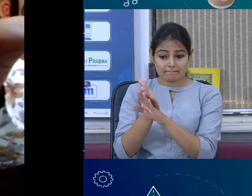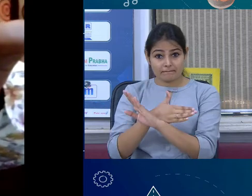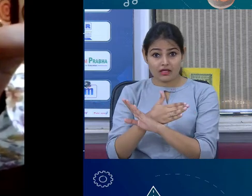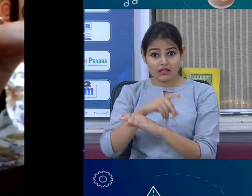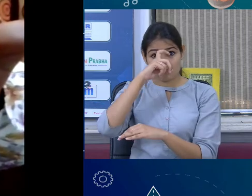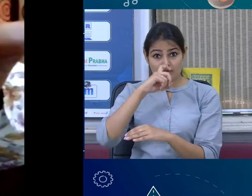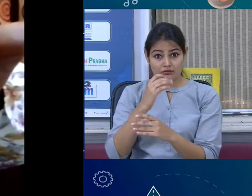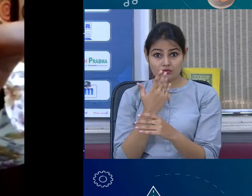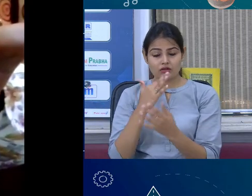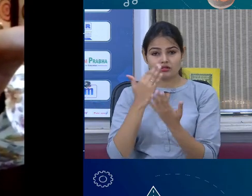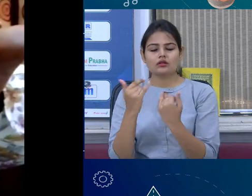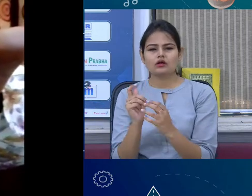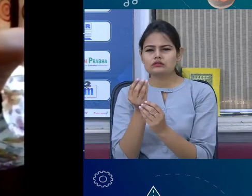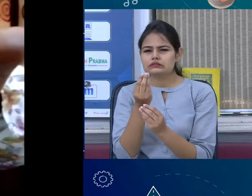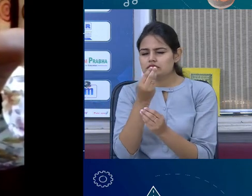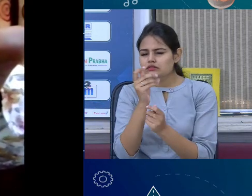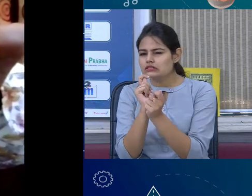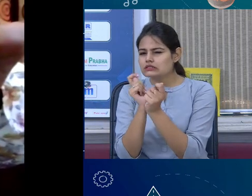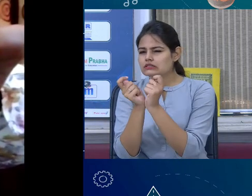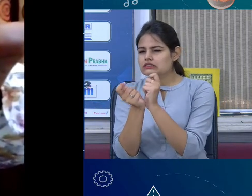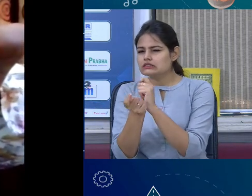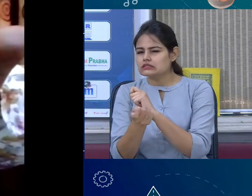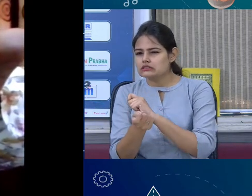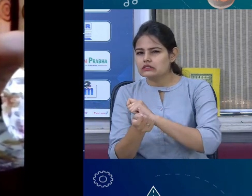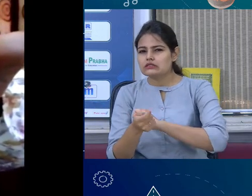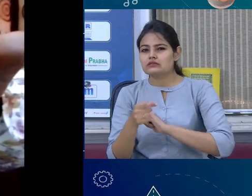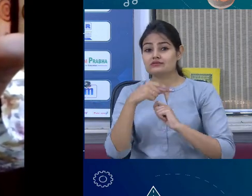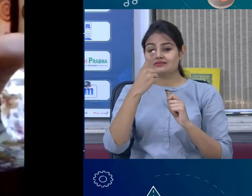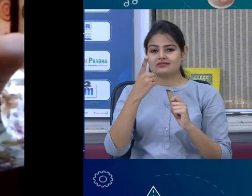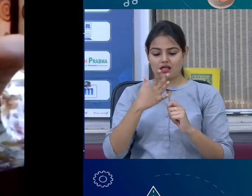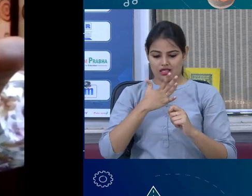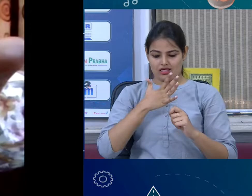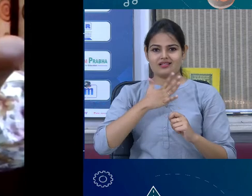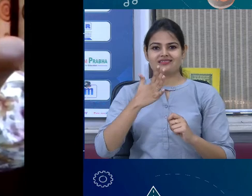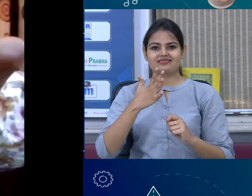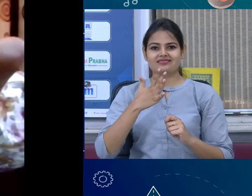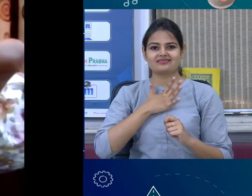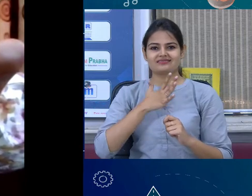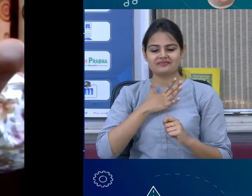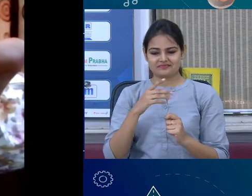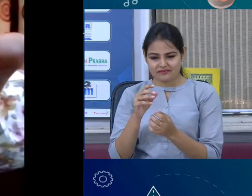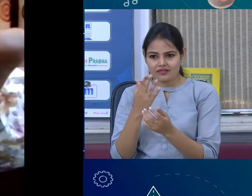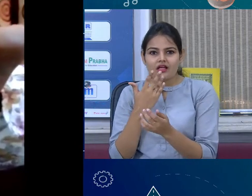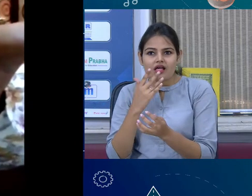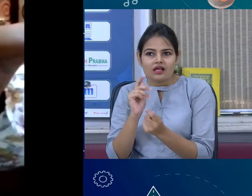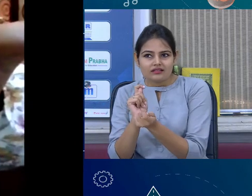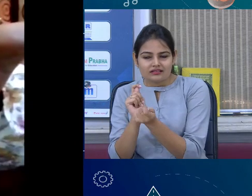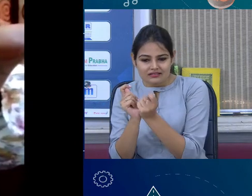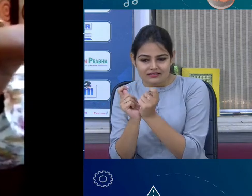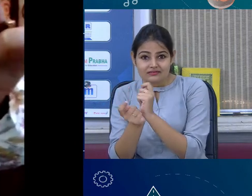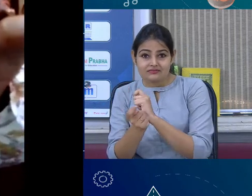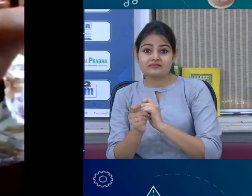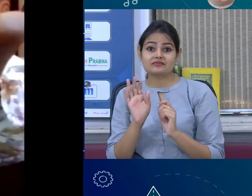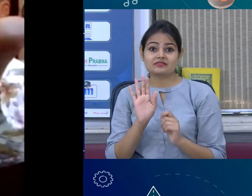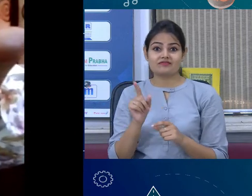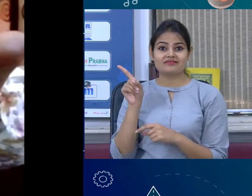आए है तो जो हमारे एक ब्रीक है उनको तो यह चेंज जिख रहे पर हमारे विज्टेए उड़ बच्छों को कैसे डिखेगा कि यह जो